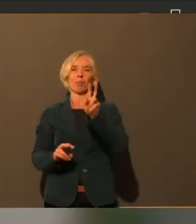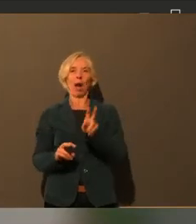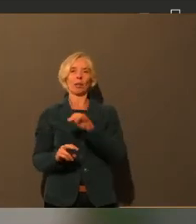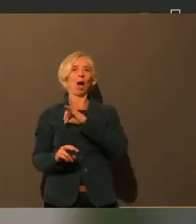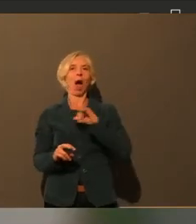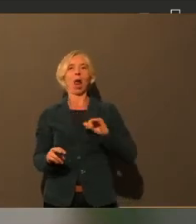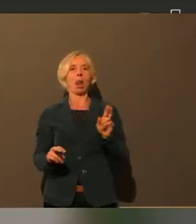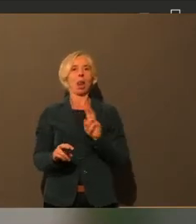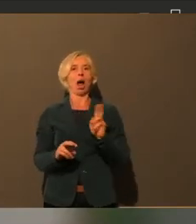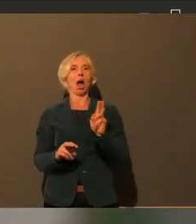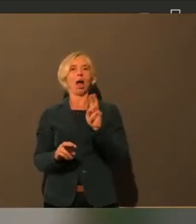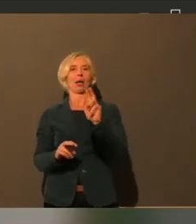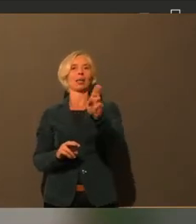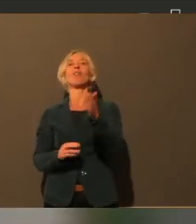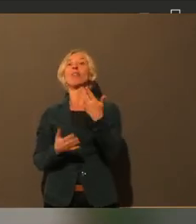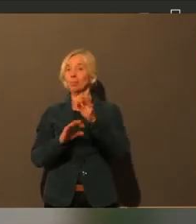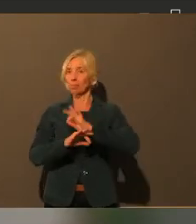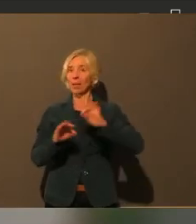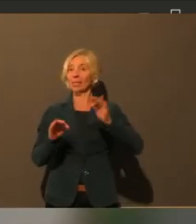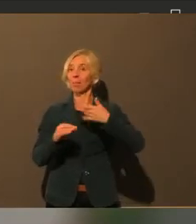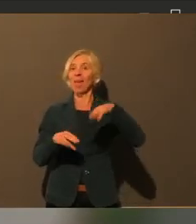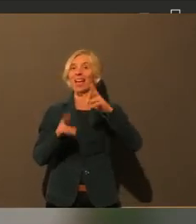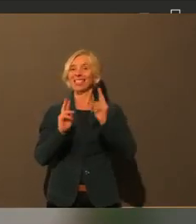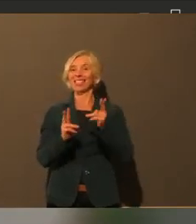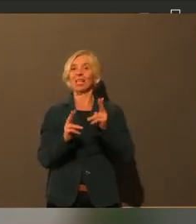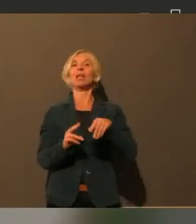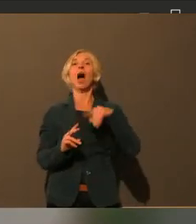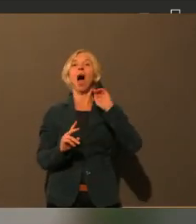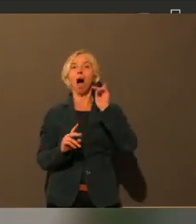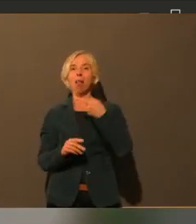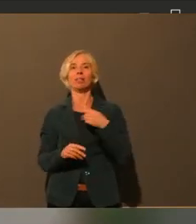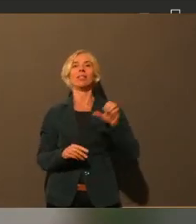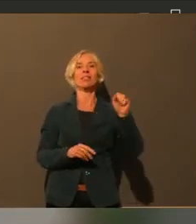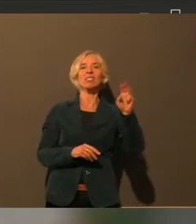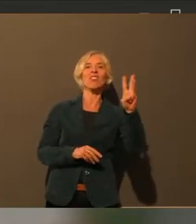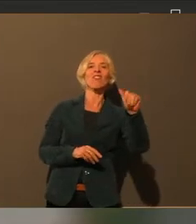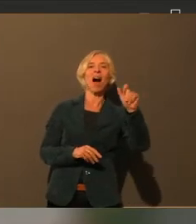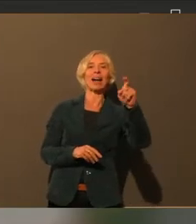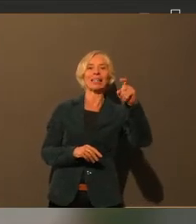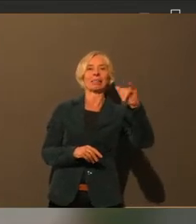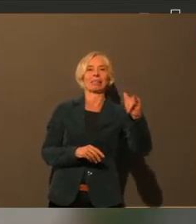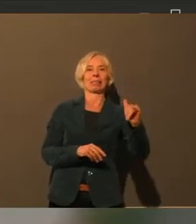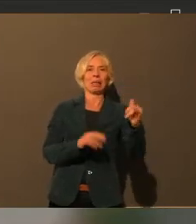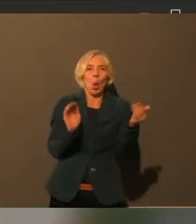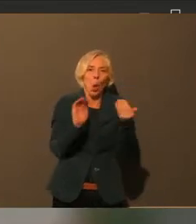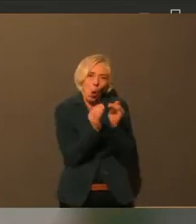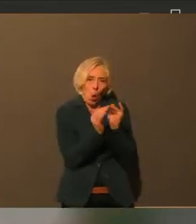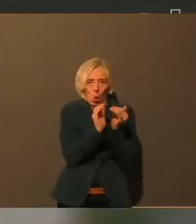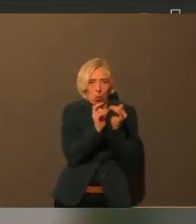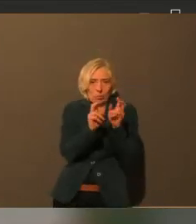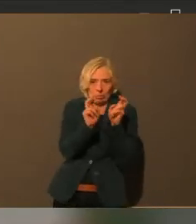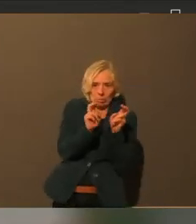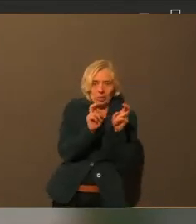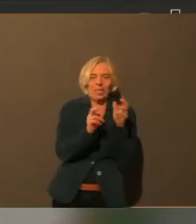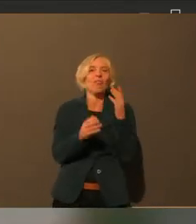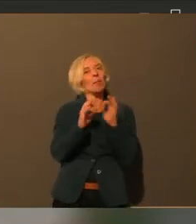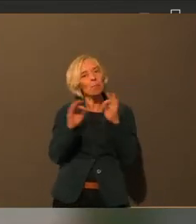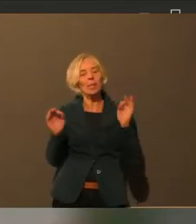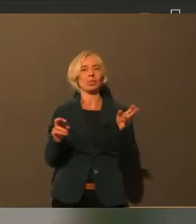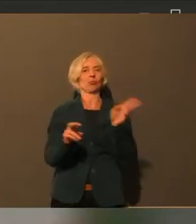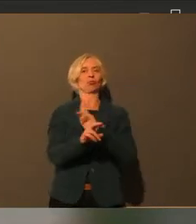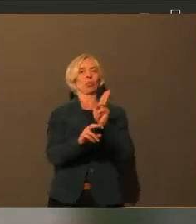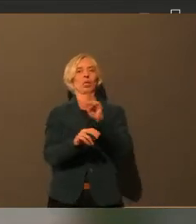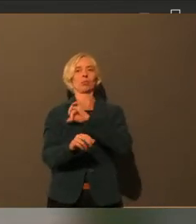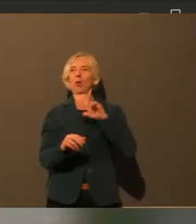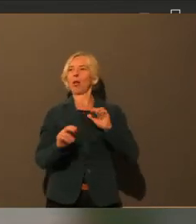Ähnliches zu setzen. Also ich sehe das ein bisschen kritisch, ob das wirklich in Bezug auf die Infektionen tatsächlich eine Rolle spielt. Und